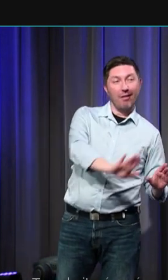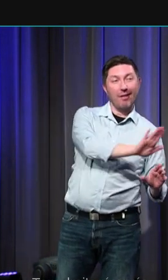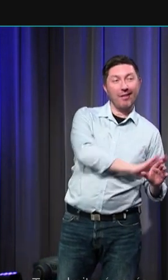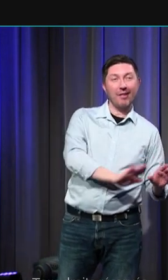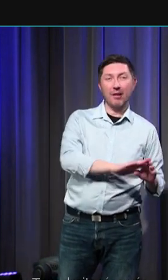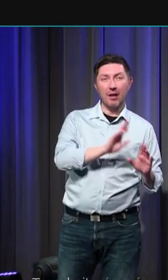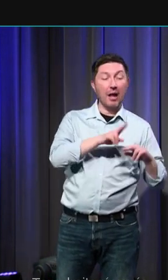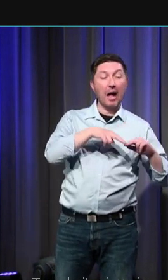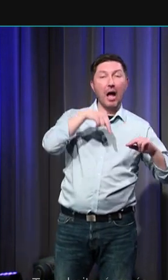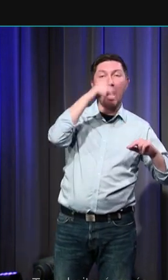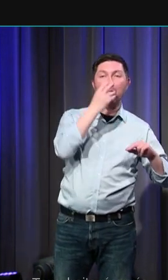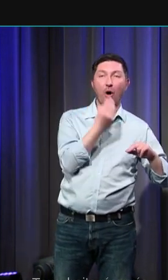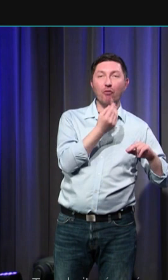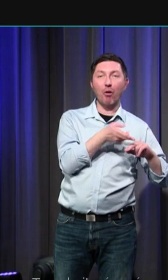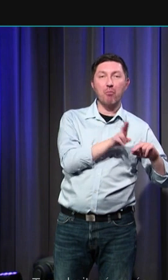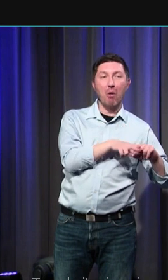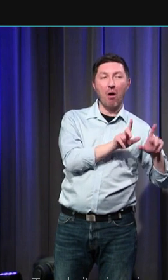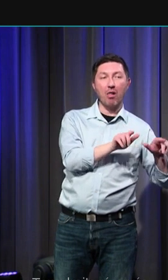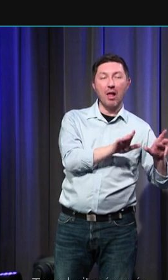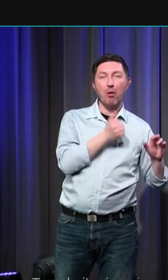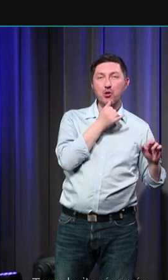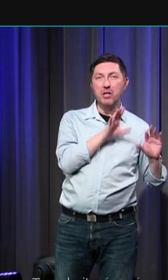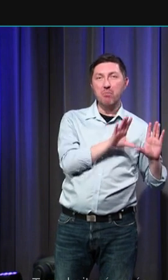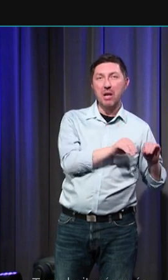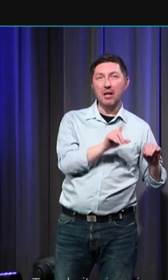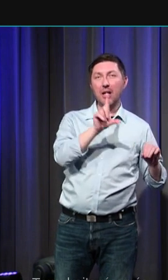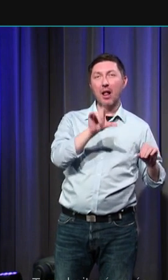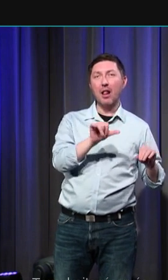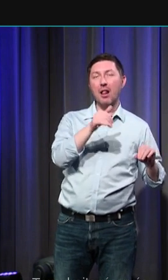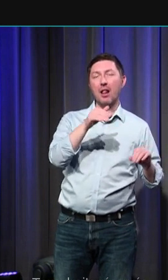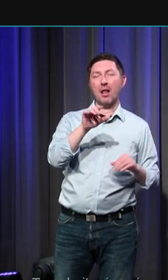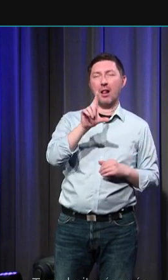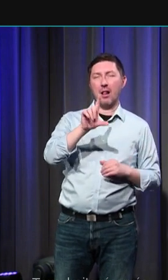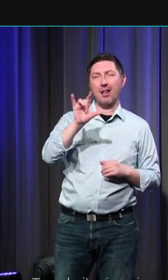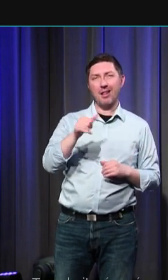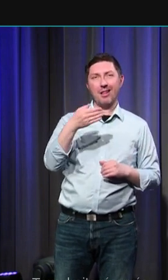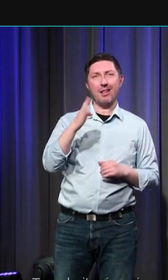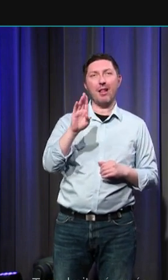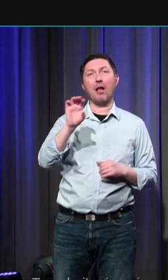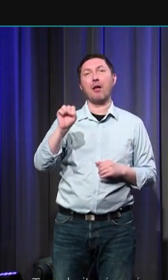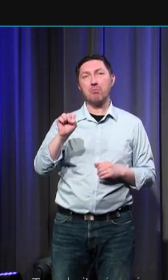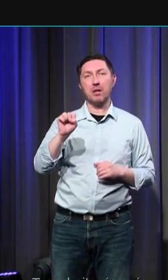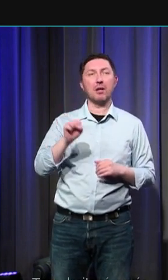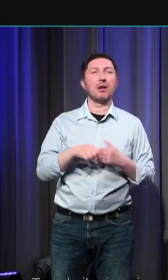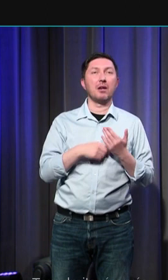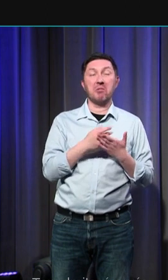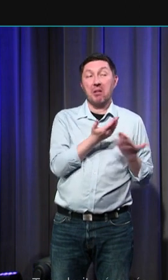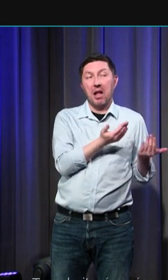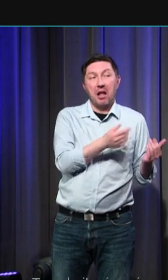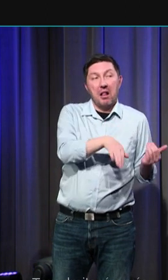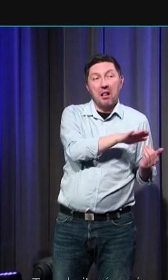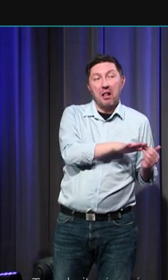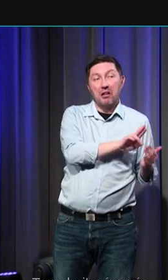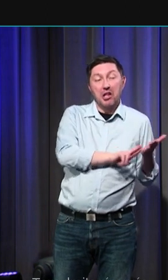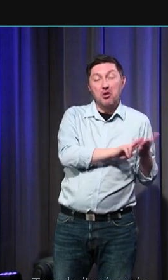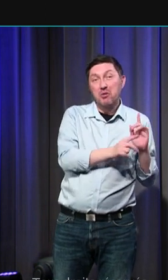âmes des enfants décédés l'endroit où se trouvent les limbes et qui attendent le jugement dernier et